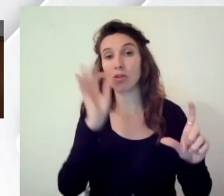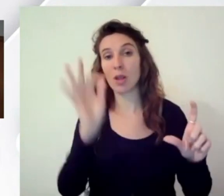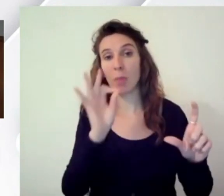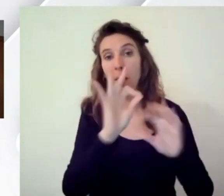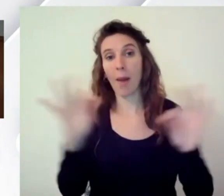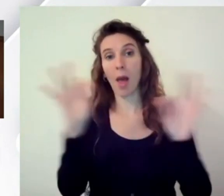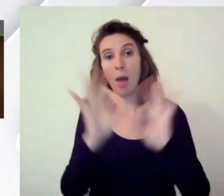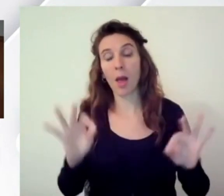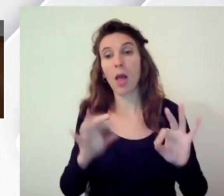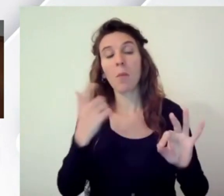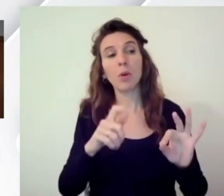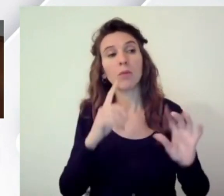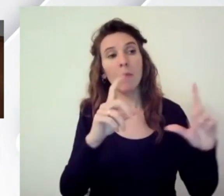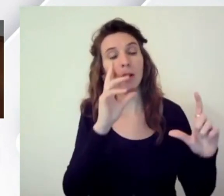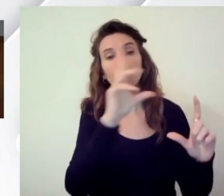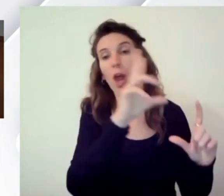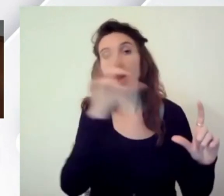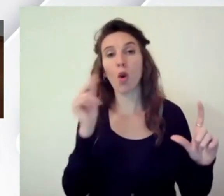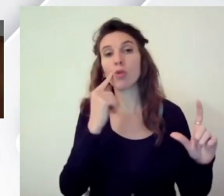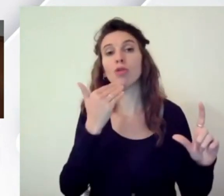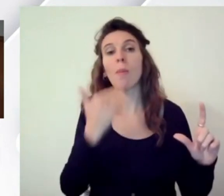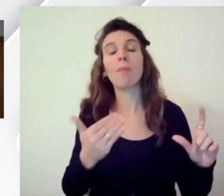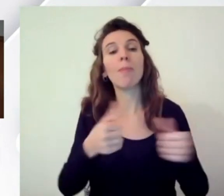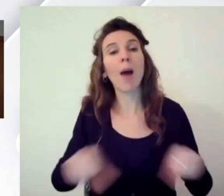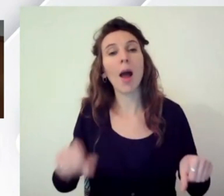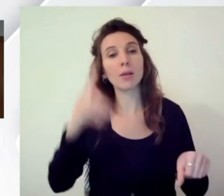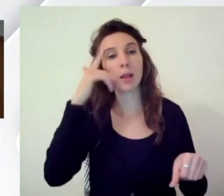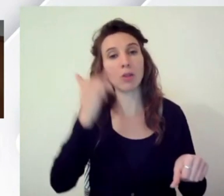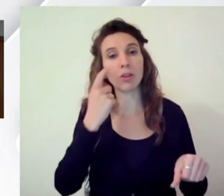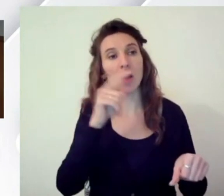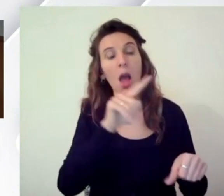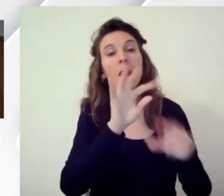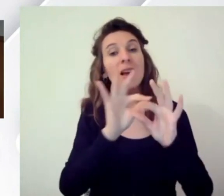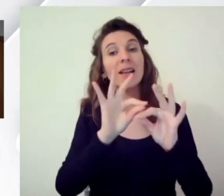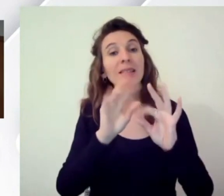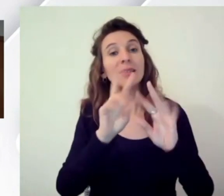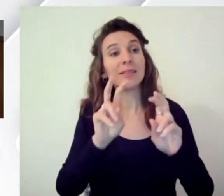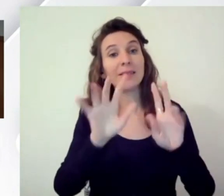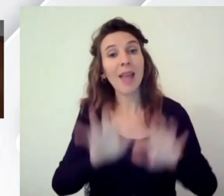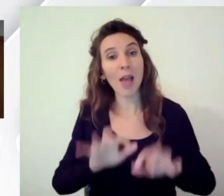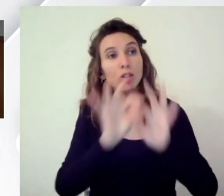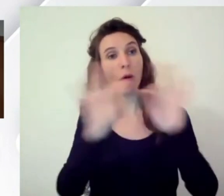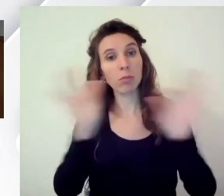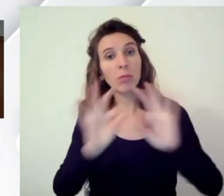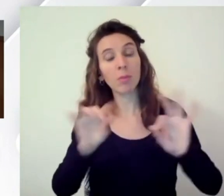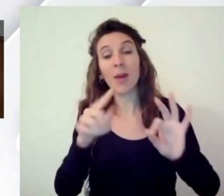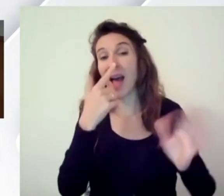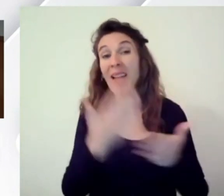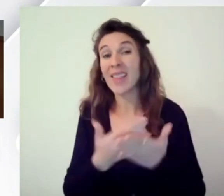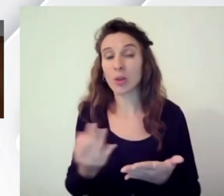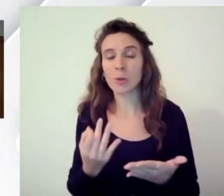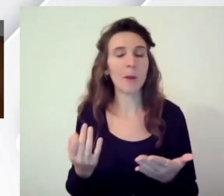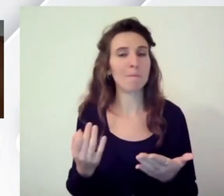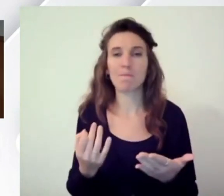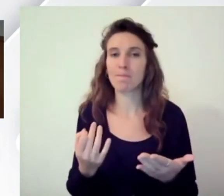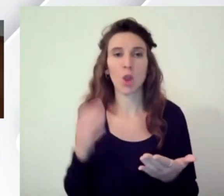delle immagini basate su intelligenza artificiale non sempre questo testo alternativo è adeguato e c'è il